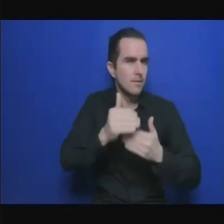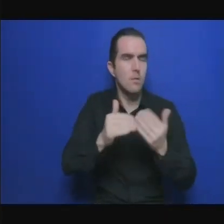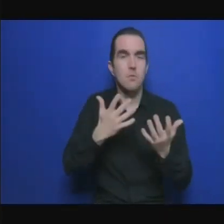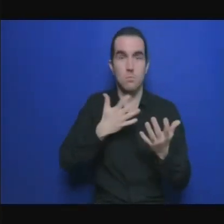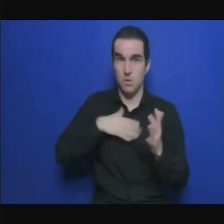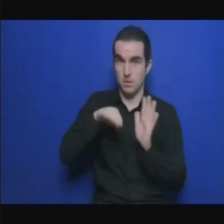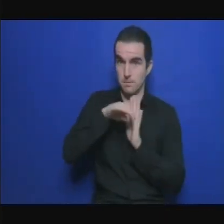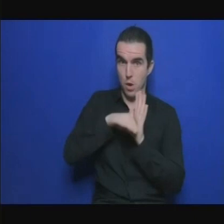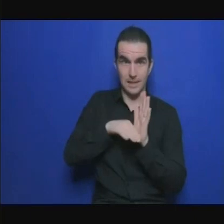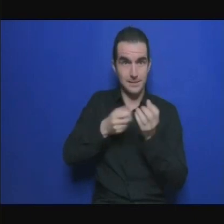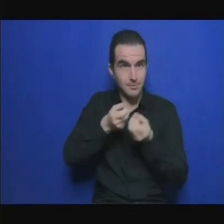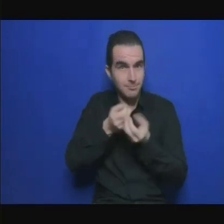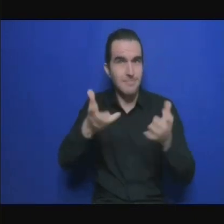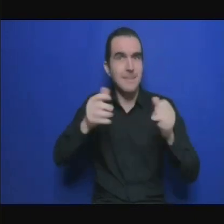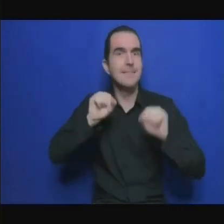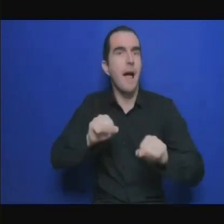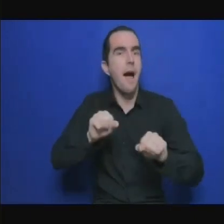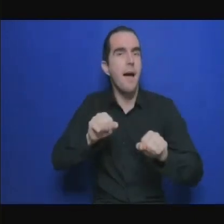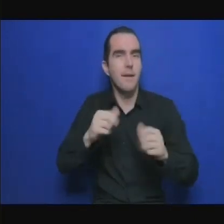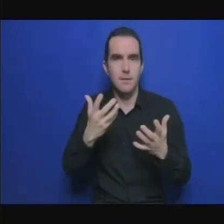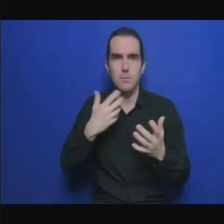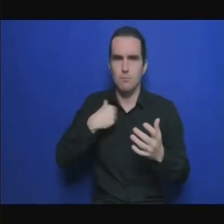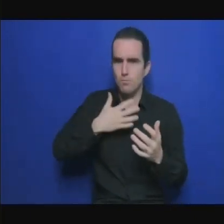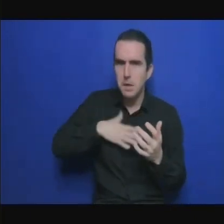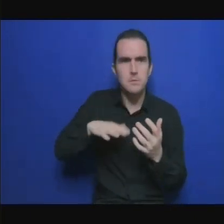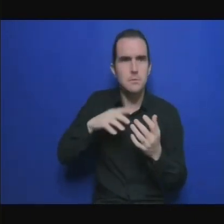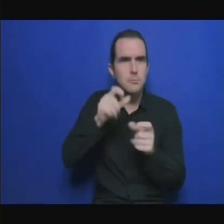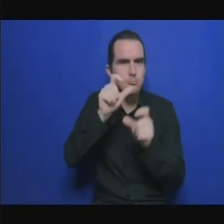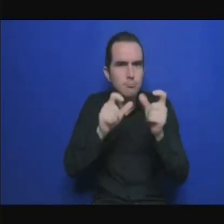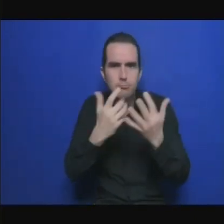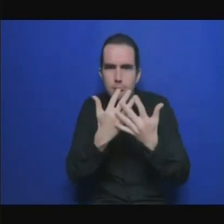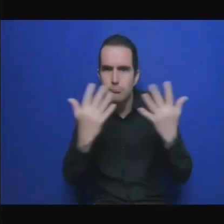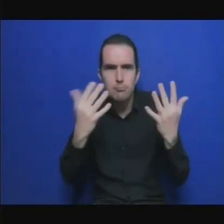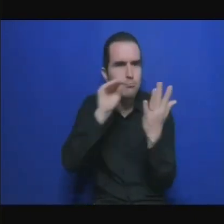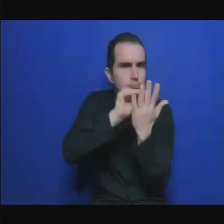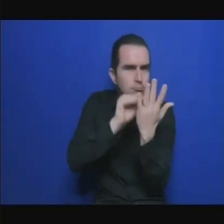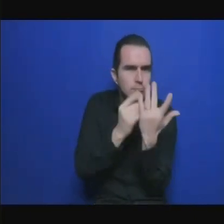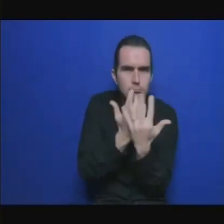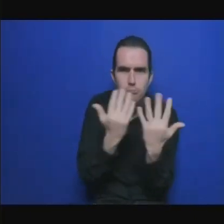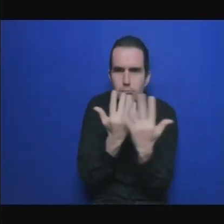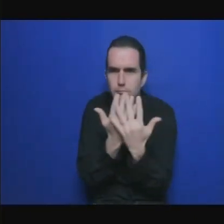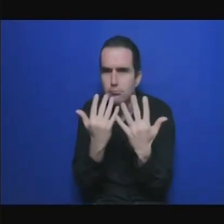mélangé en sachant qu'il y a des risques